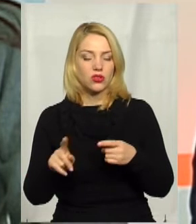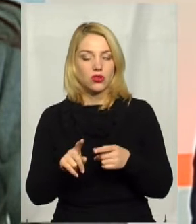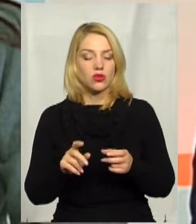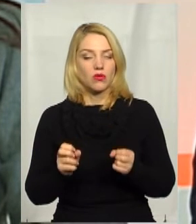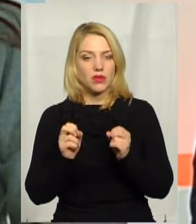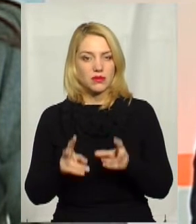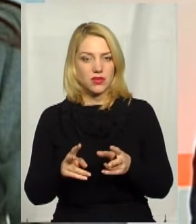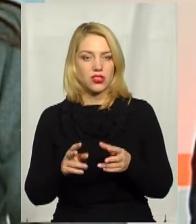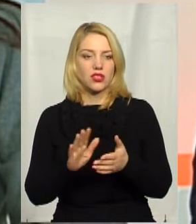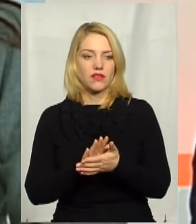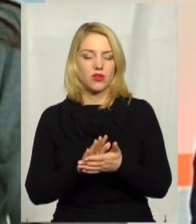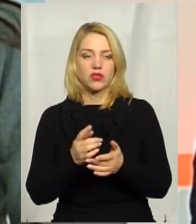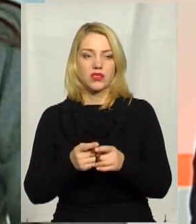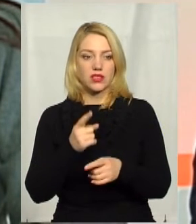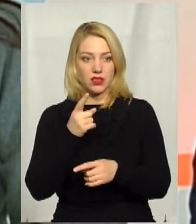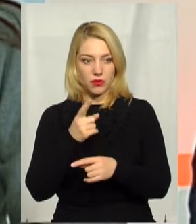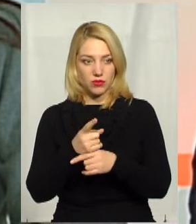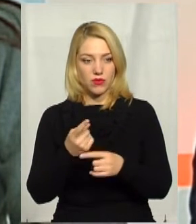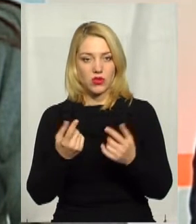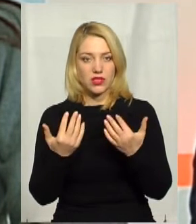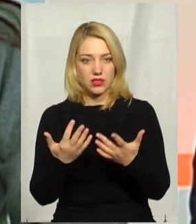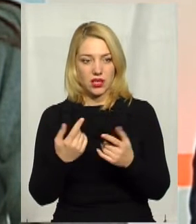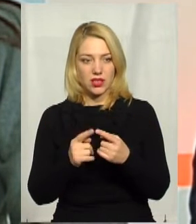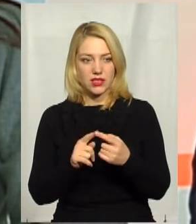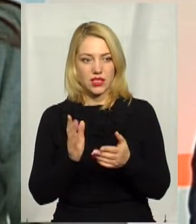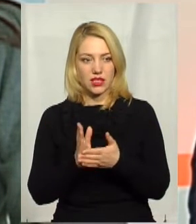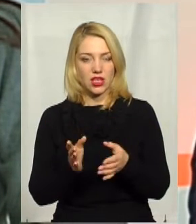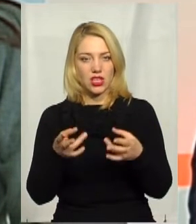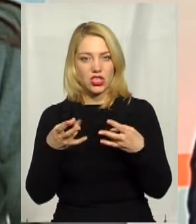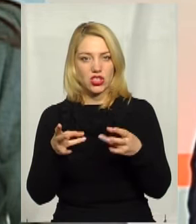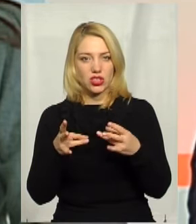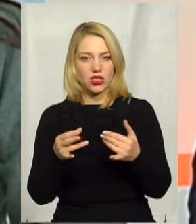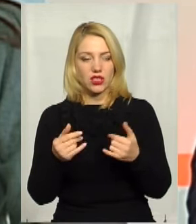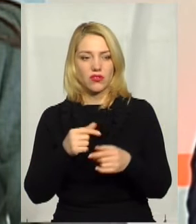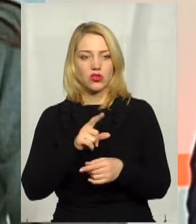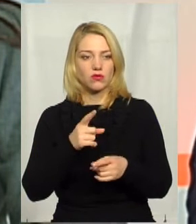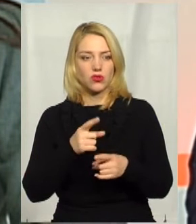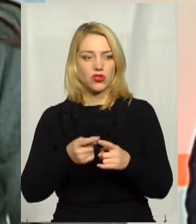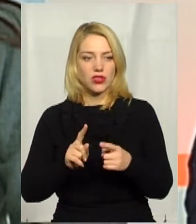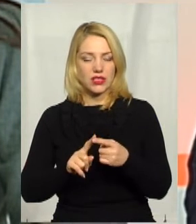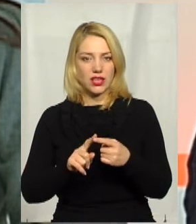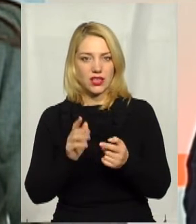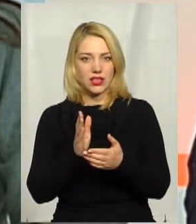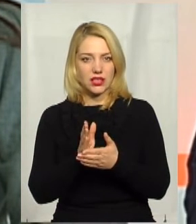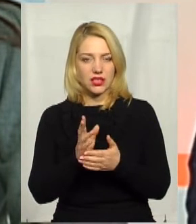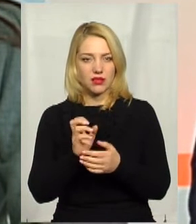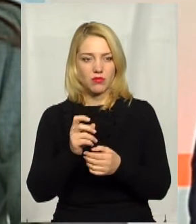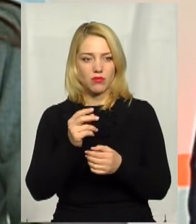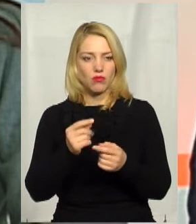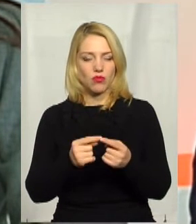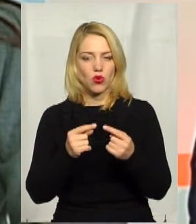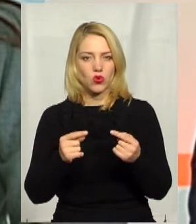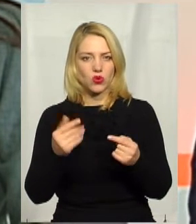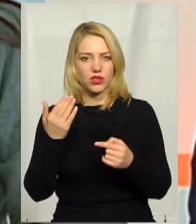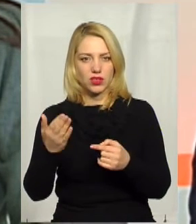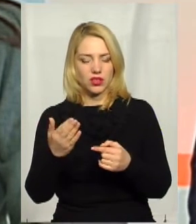відходів, то, звісно, це заборонено видаляти, оскільки вони шкідливі. Сам відход шкідливий, як продукти їхнього